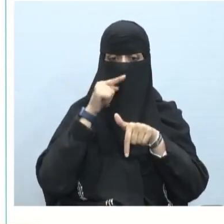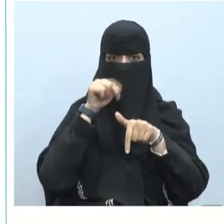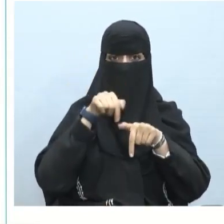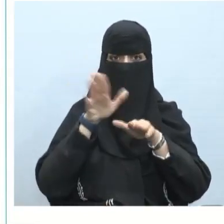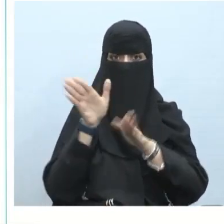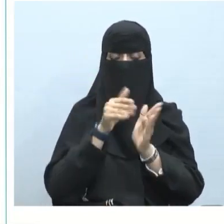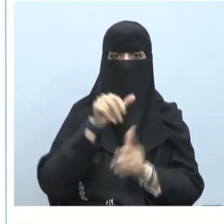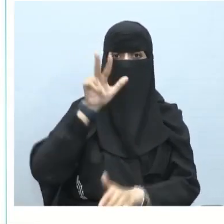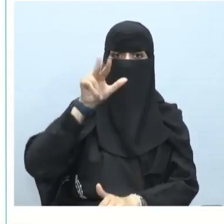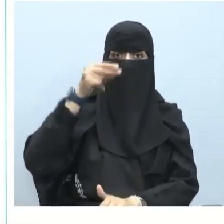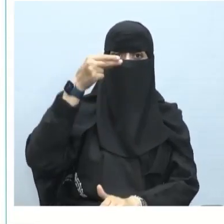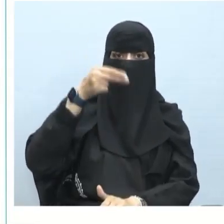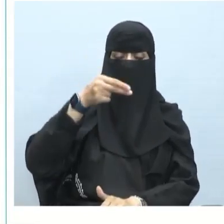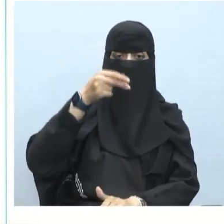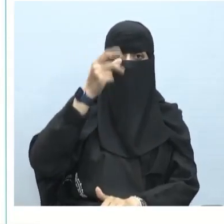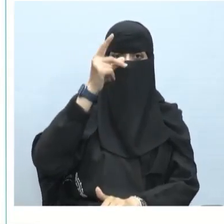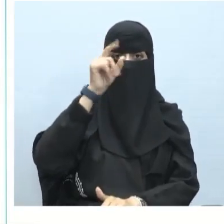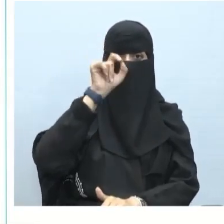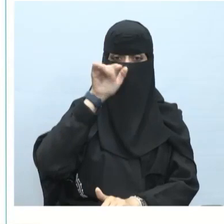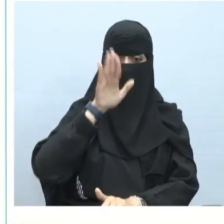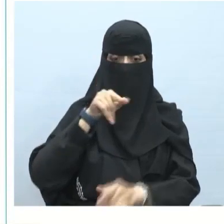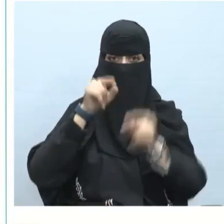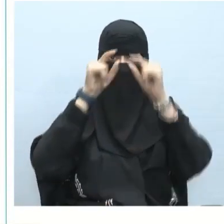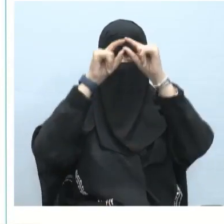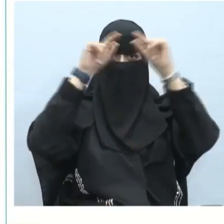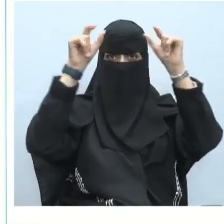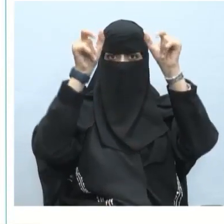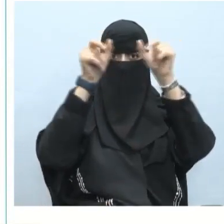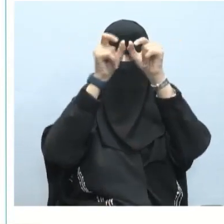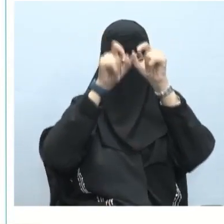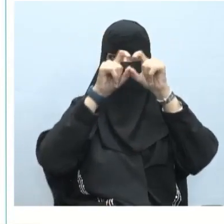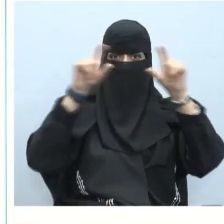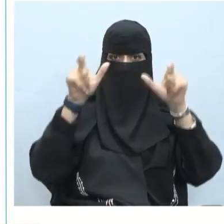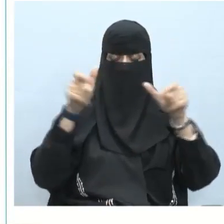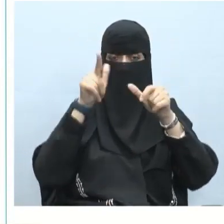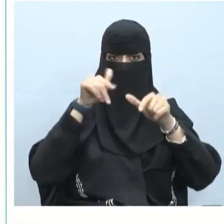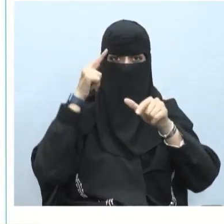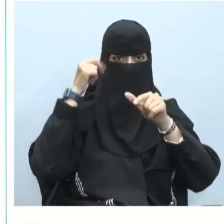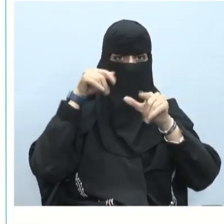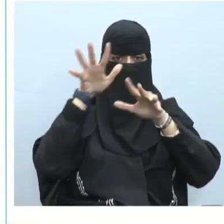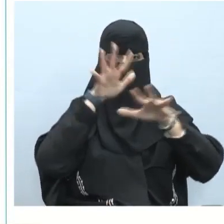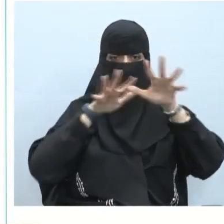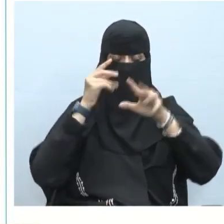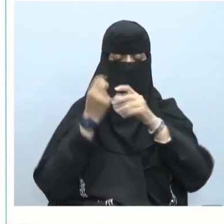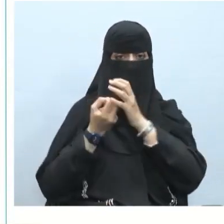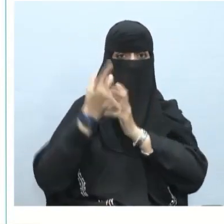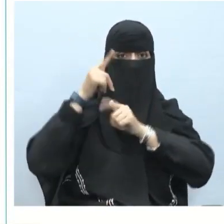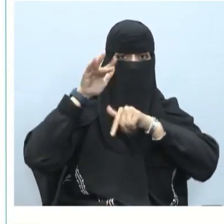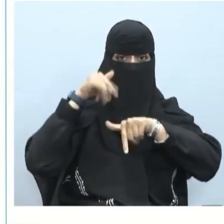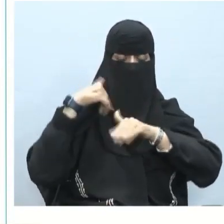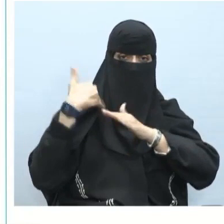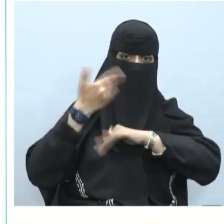تلاحظون هذه الخريطة قد وضعت في أول الصفحة سنستنتج بعدما تعلمنا